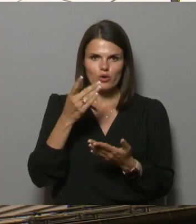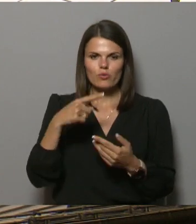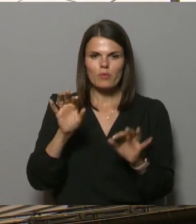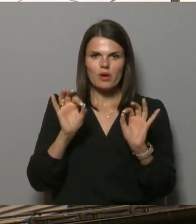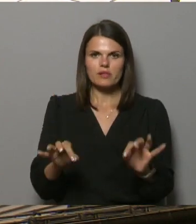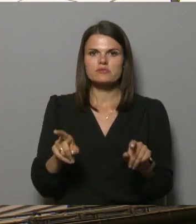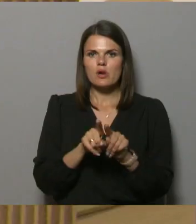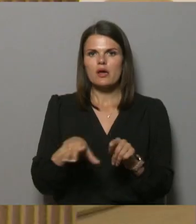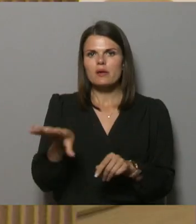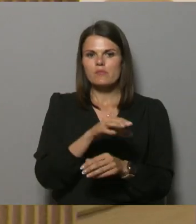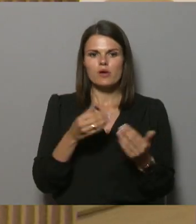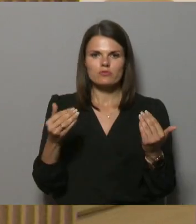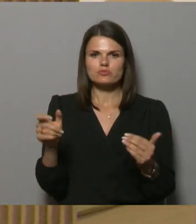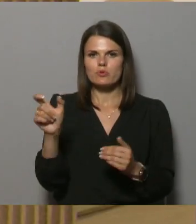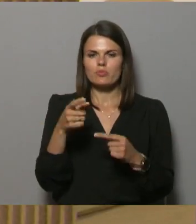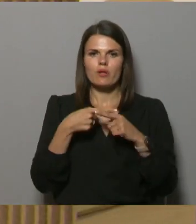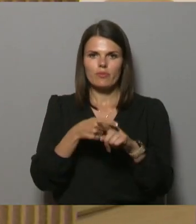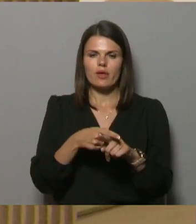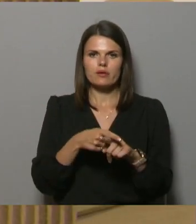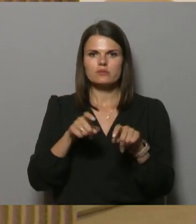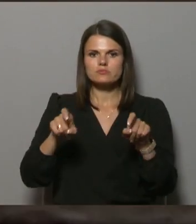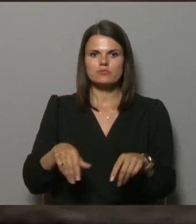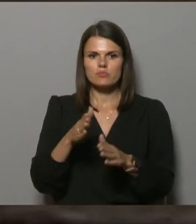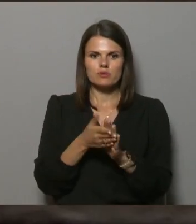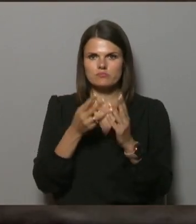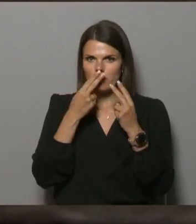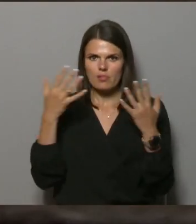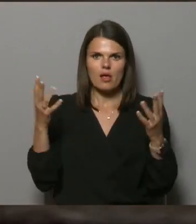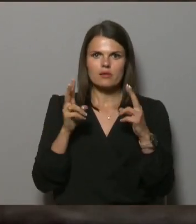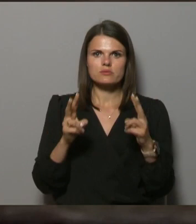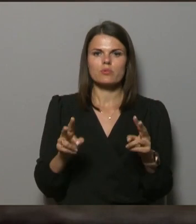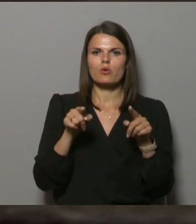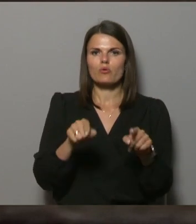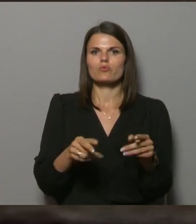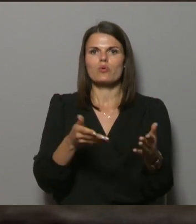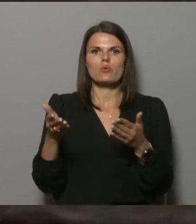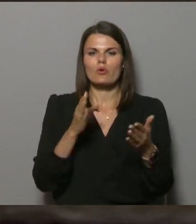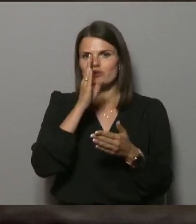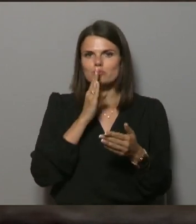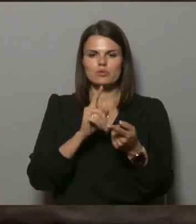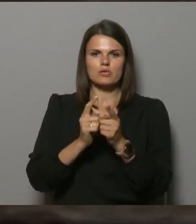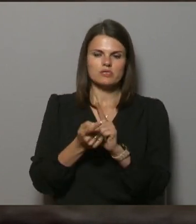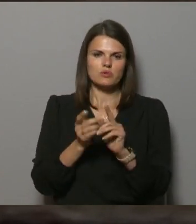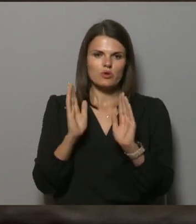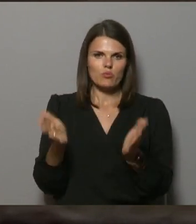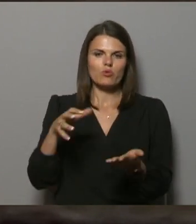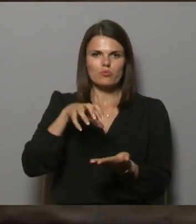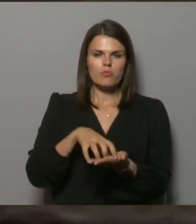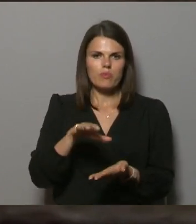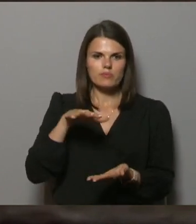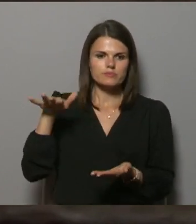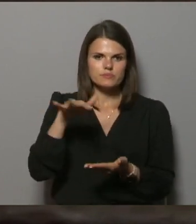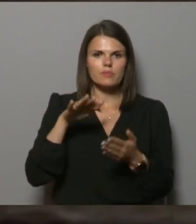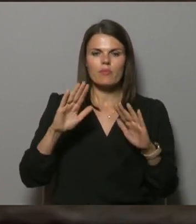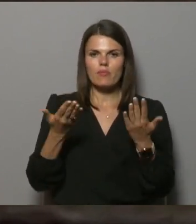Patiesībā arī mēs šobrīd ar tehniskajiem apsēžoties kopā neredzam, ka kaut kādas būtiskas izmaiņas bāzes stacijas sektorā būtu.